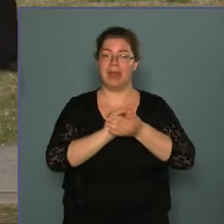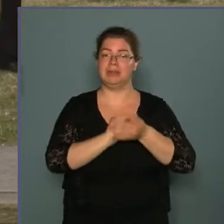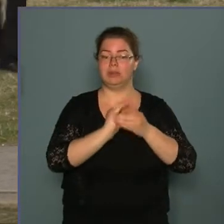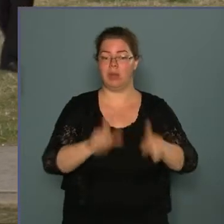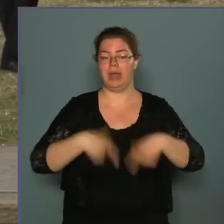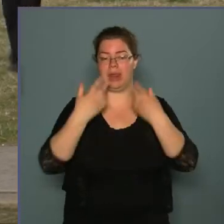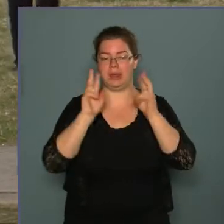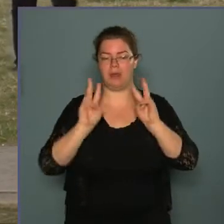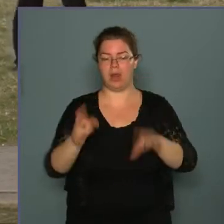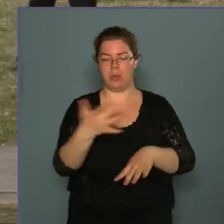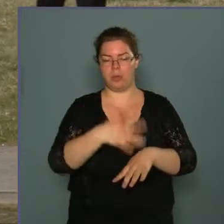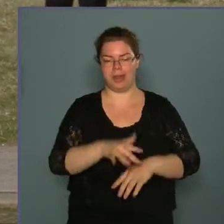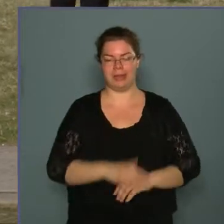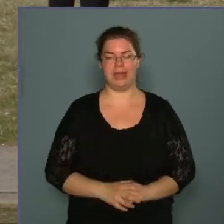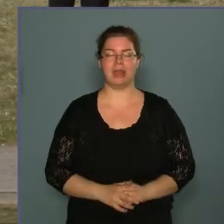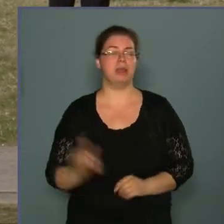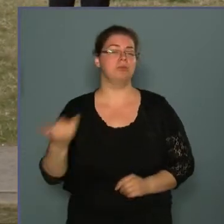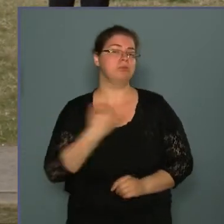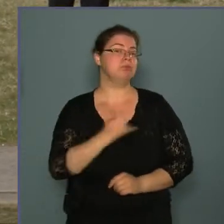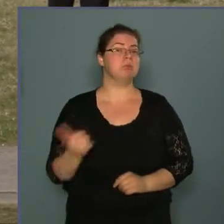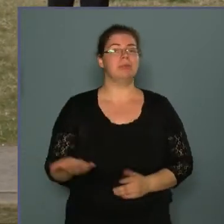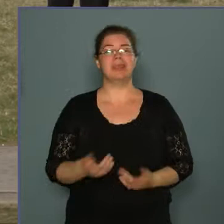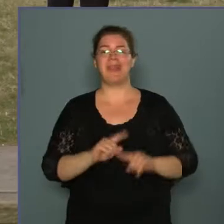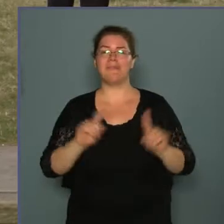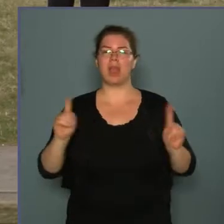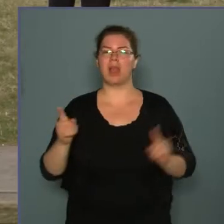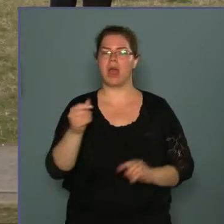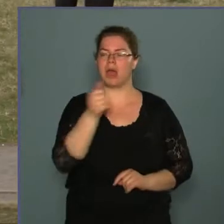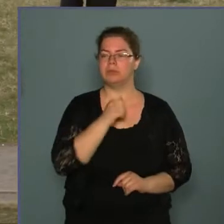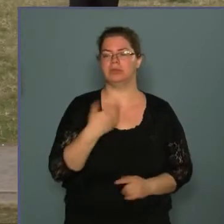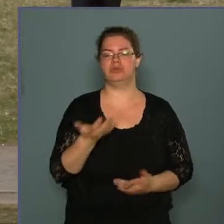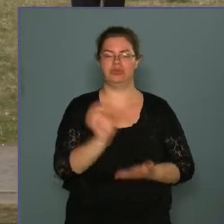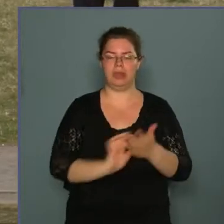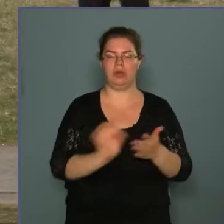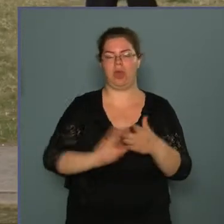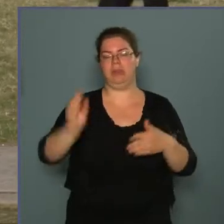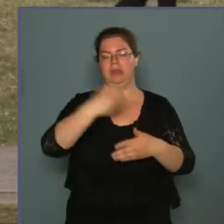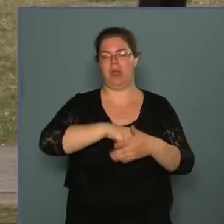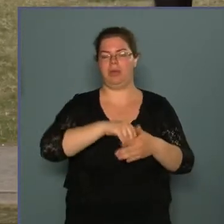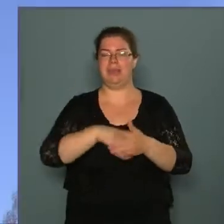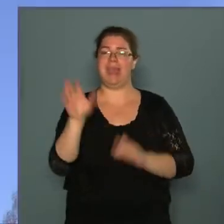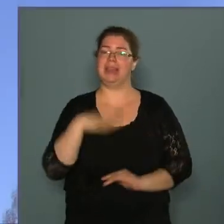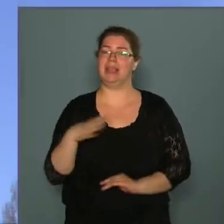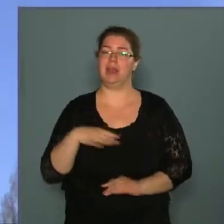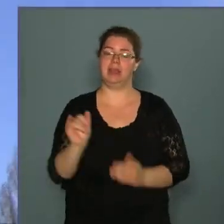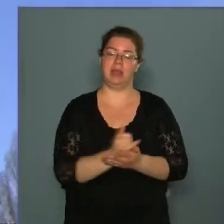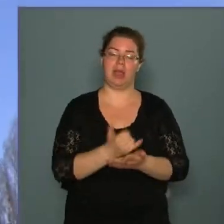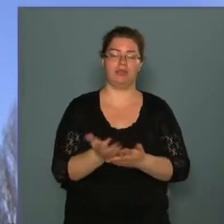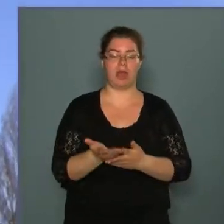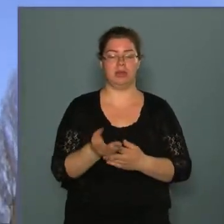életre való példáját. És mindezt mindenféle epikus, ivadalmi tartalom az etikai igazságok